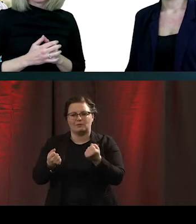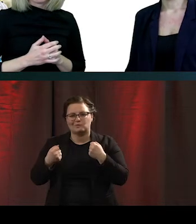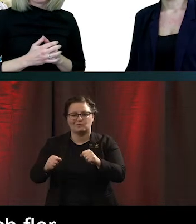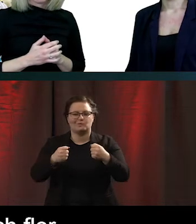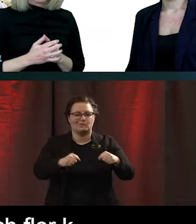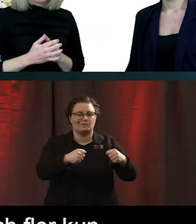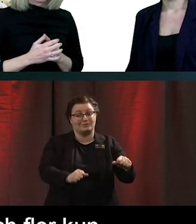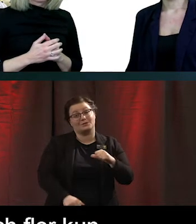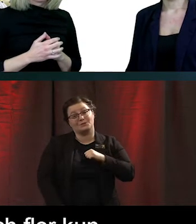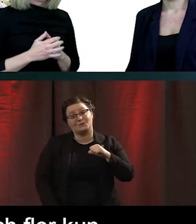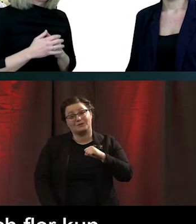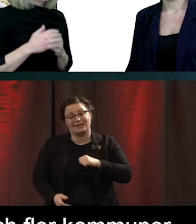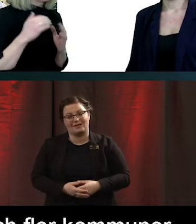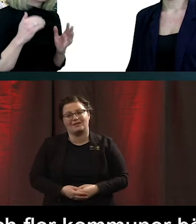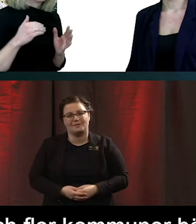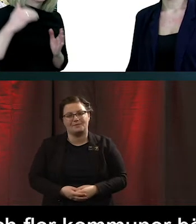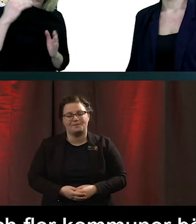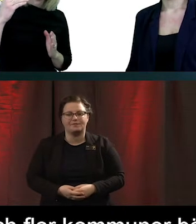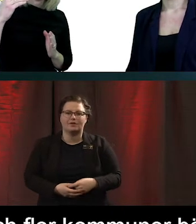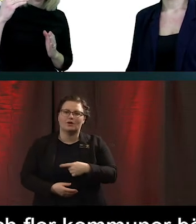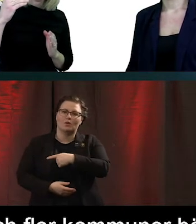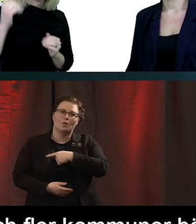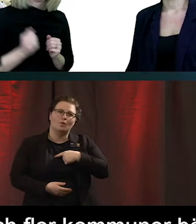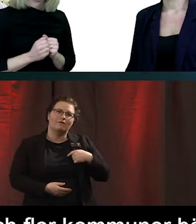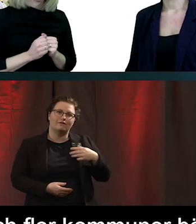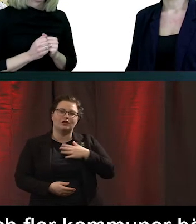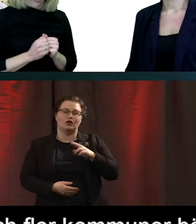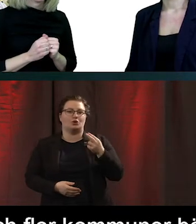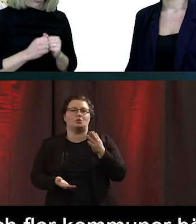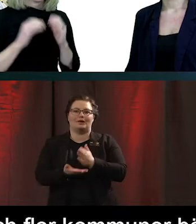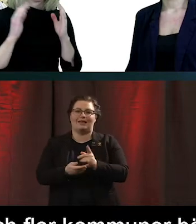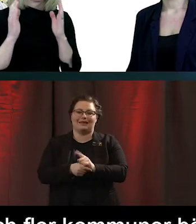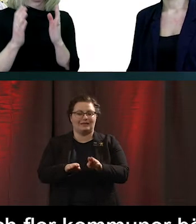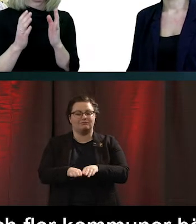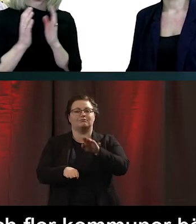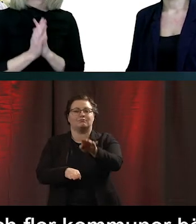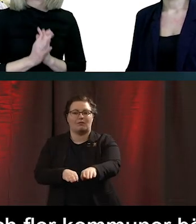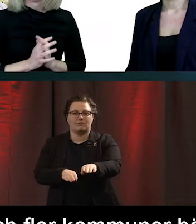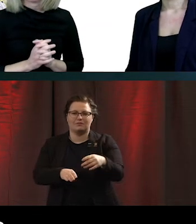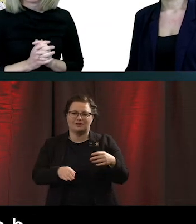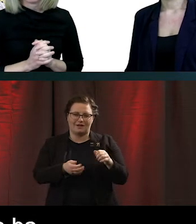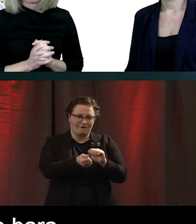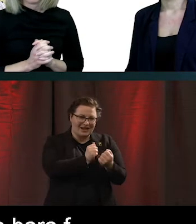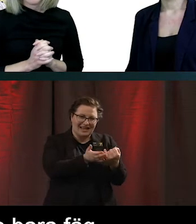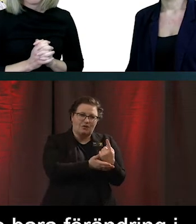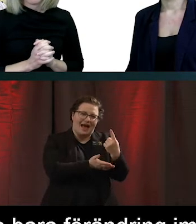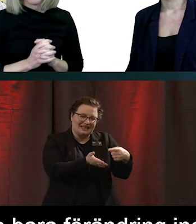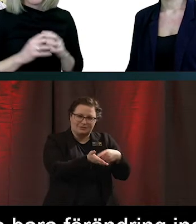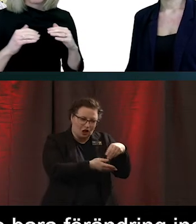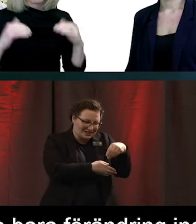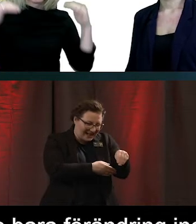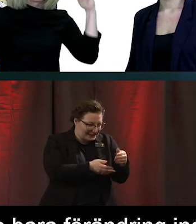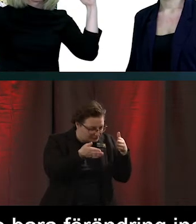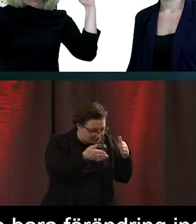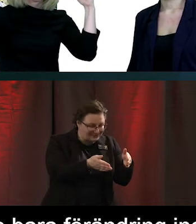väldigt kul. Och vi tycker också att börjar bli dags att ta nästa steg. Det är inte bara förändring i de specifika satsningarna vi behöver fokusera på.